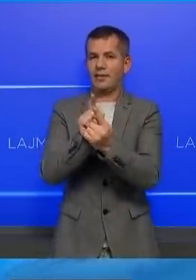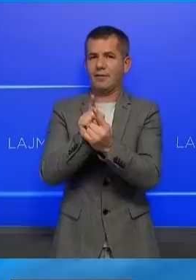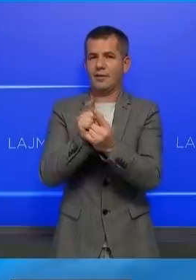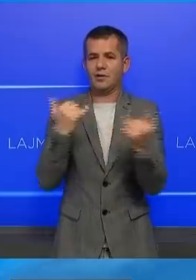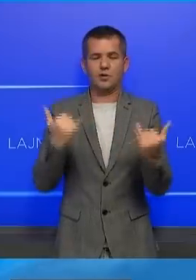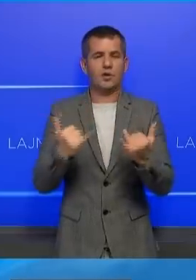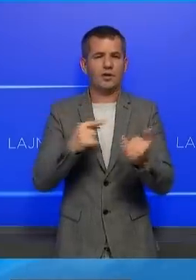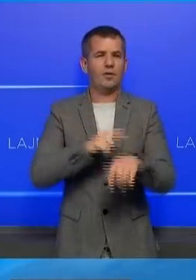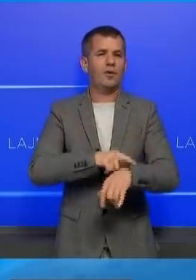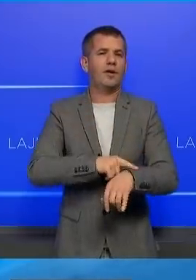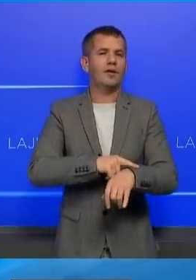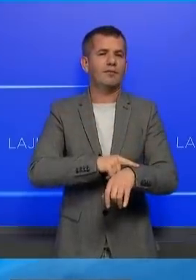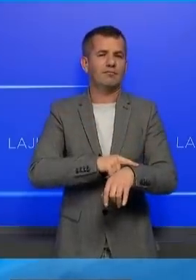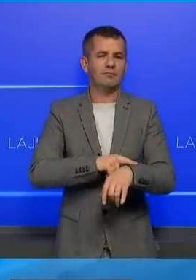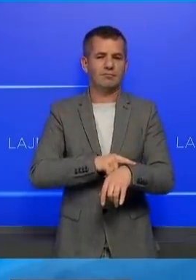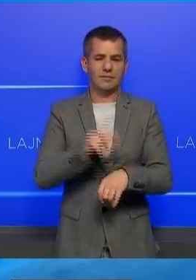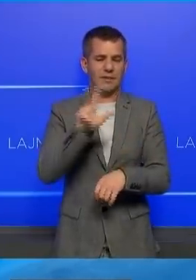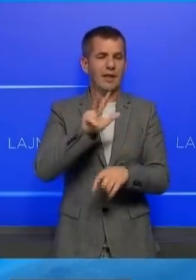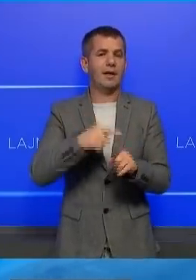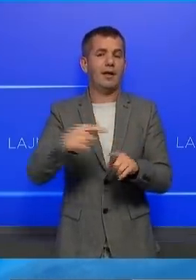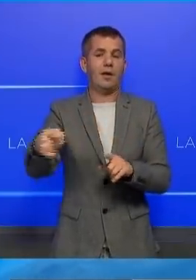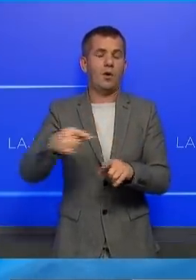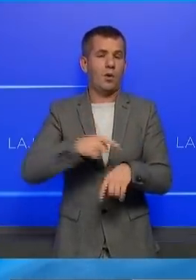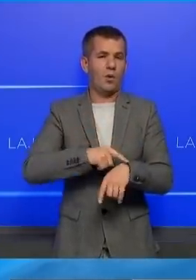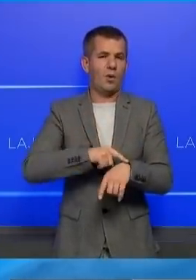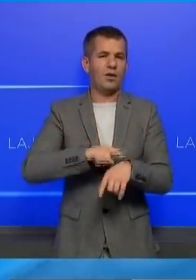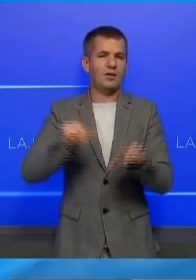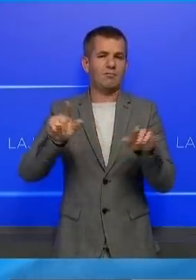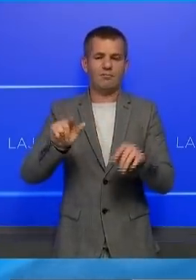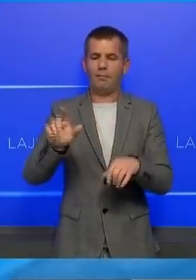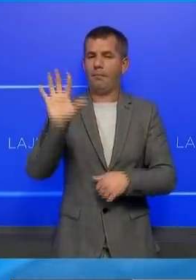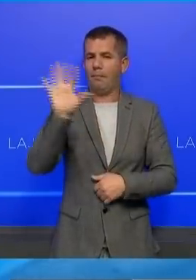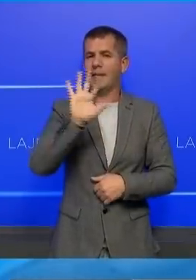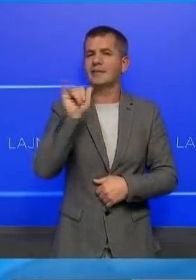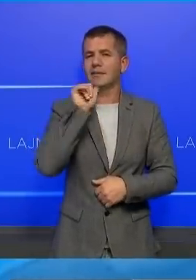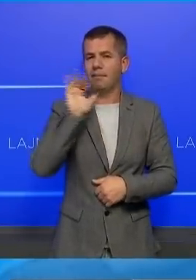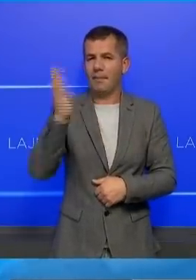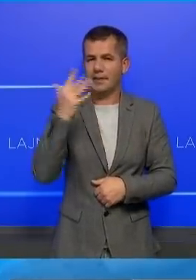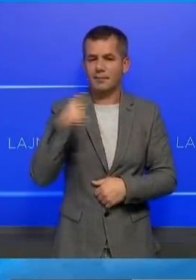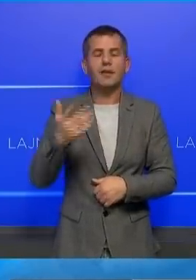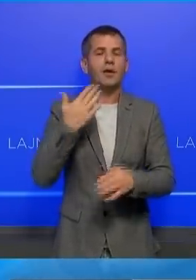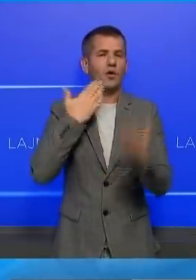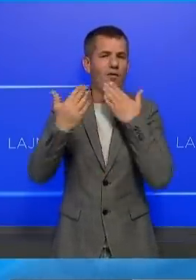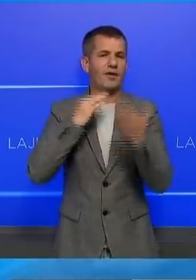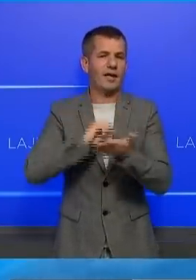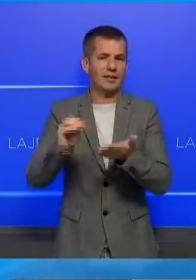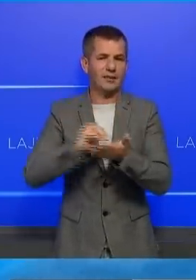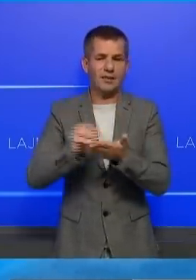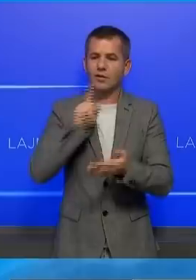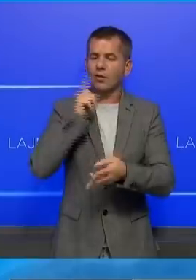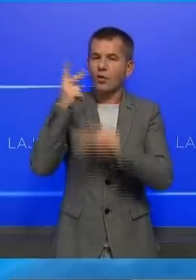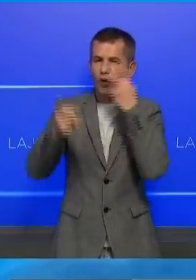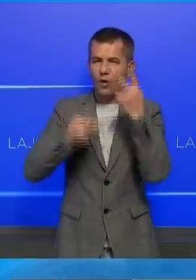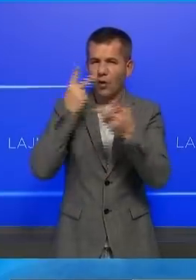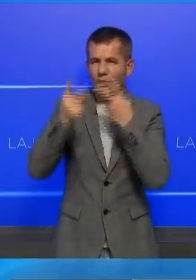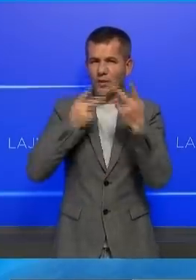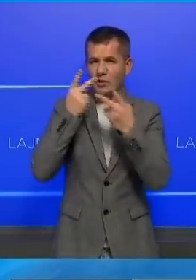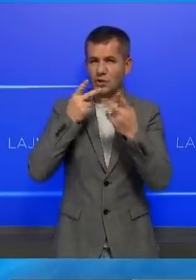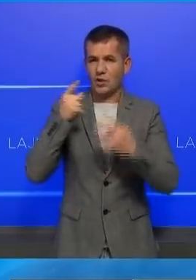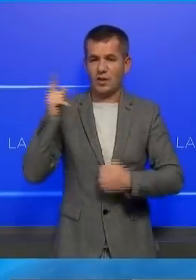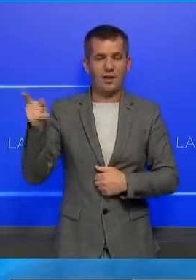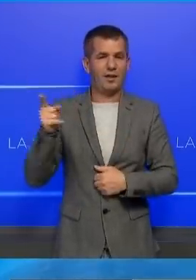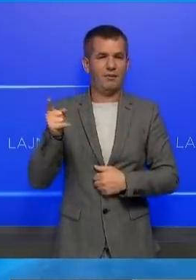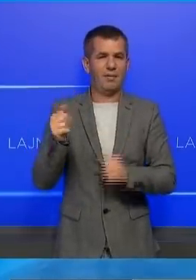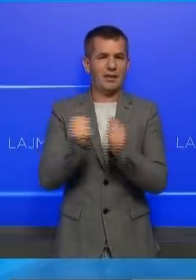realisht në orën 5 mbëdjet, kurse në orën 7 mbëdjet dhe 5 mbëdjet, pritë të ketë konferens për medje nga Komisionari për fëqinsi dhe